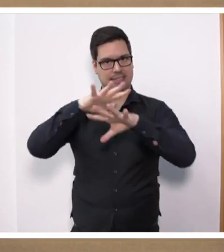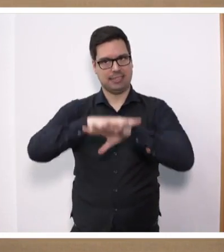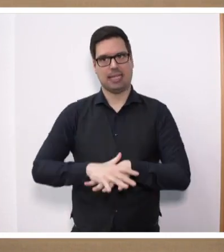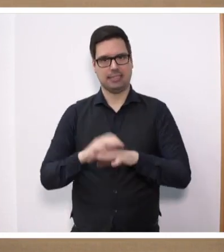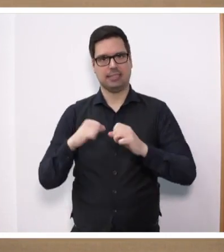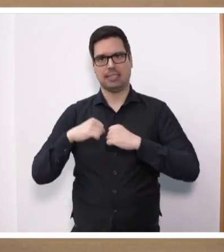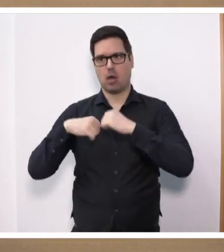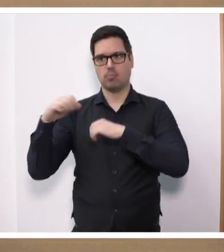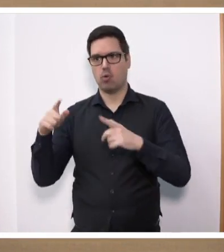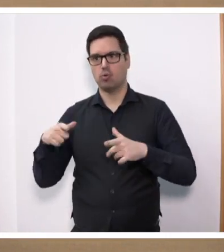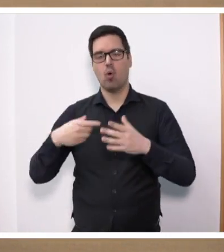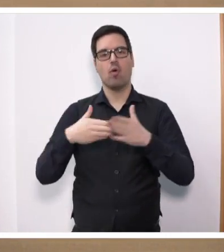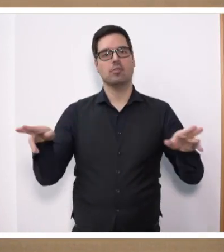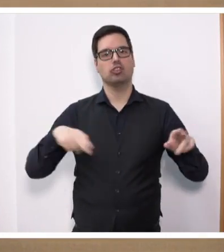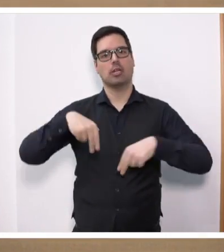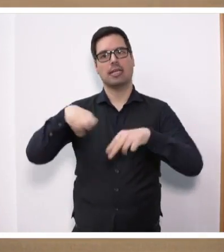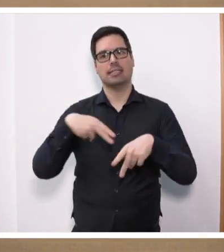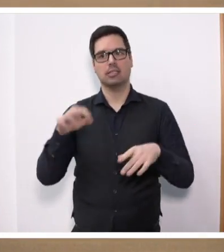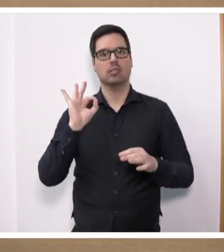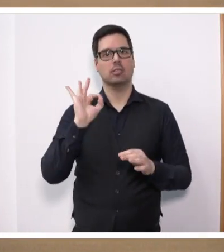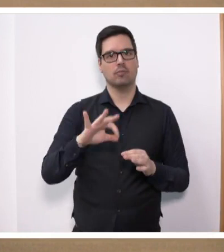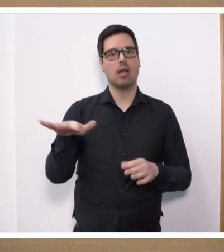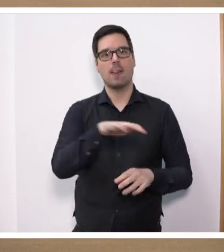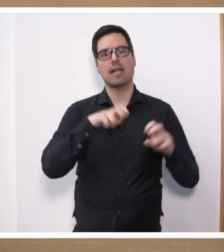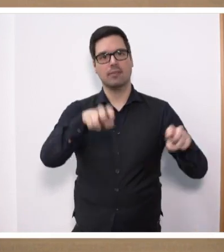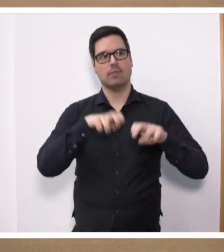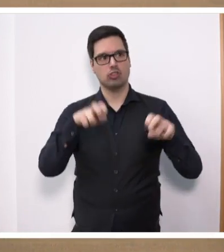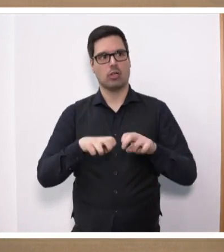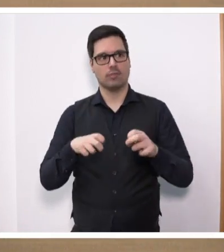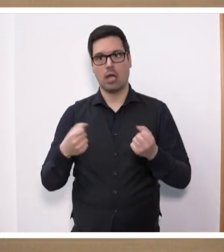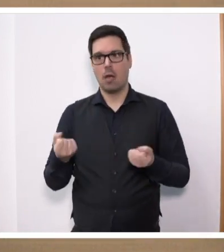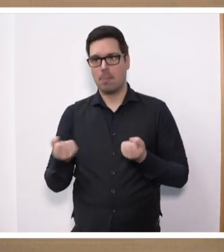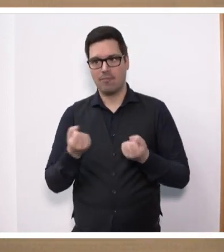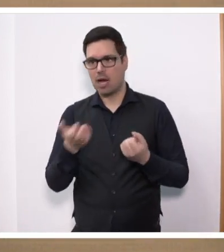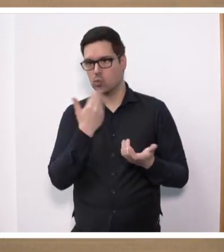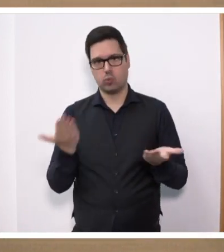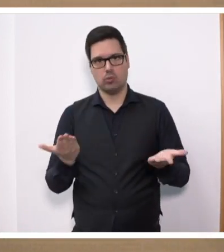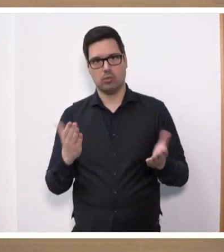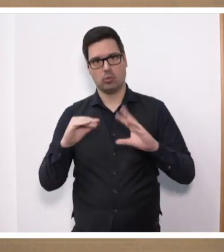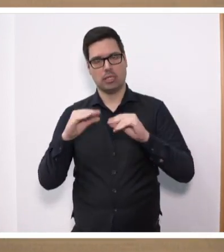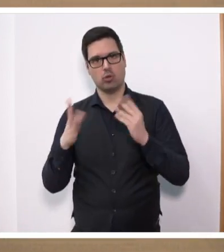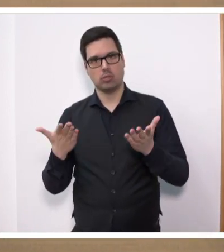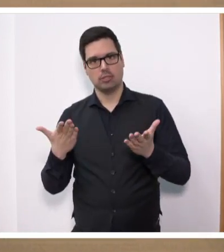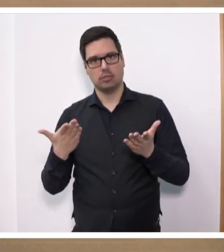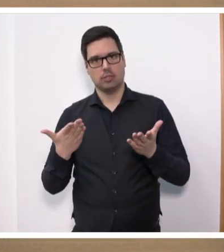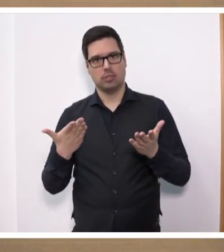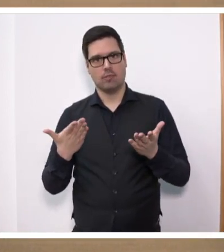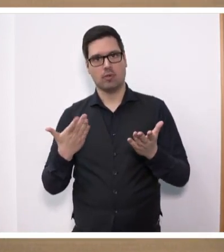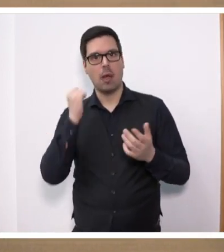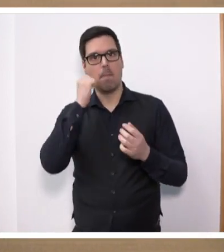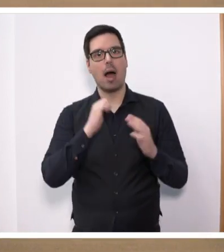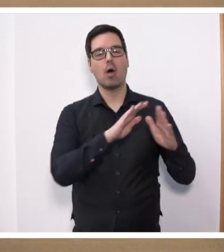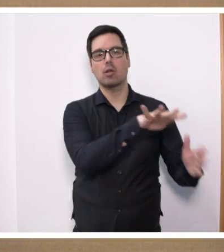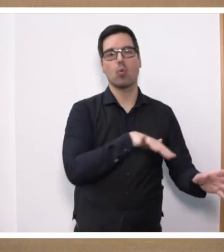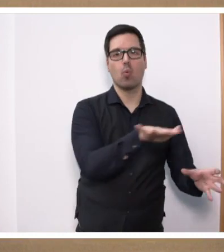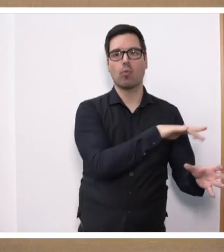Das öffentliche Straßennetz wird jedoch von den landwirtschaftlichen Nutzfahrzeugen kaum befahren, sondern allenfalls genutzt, um von den Bauernhöfen auf die